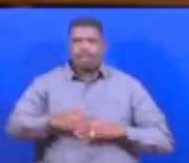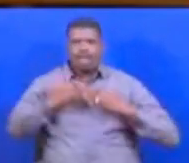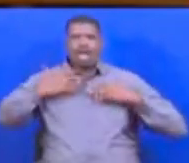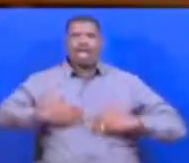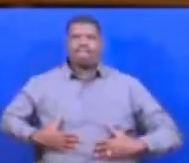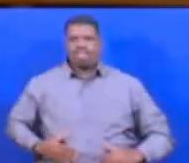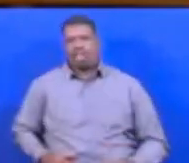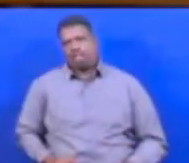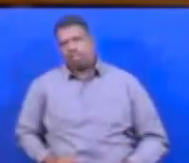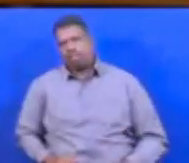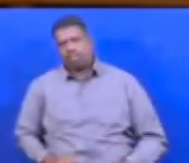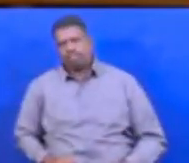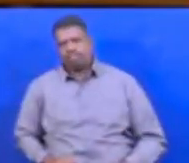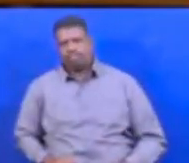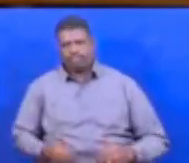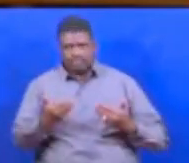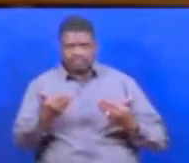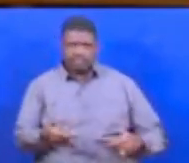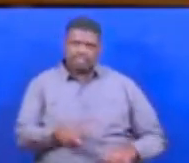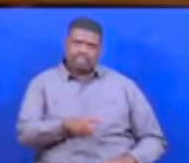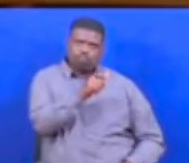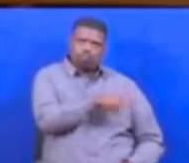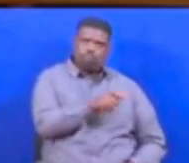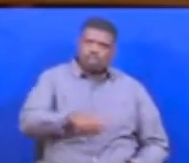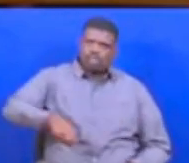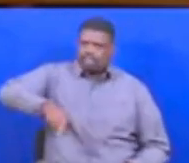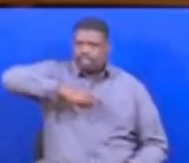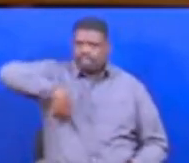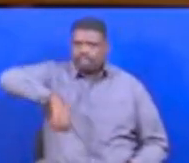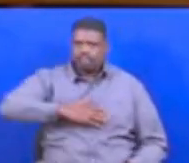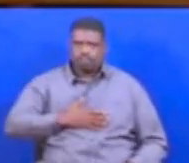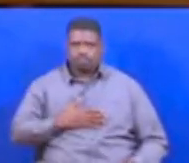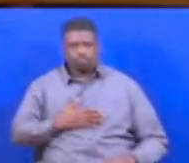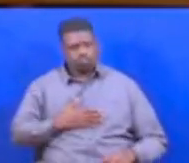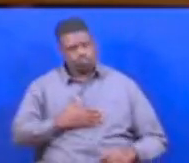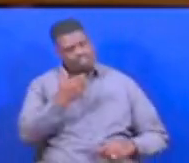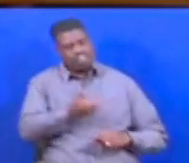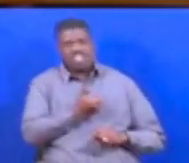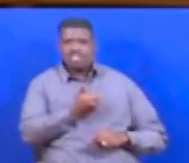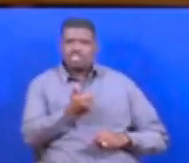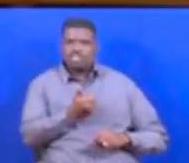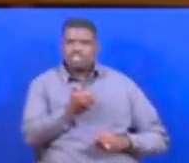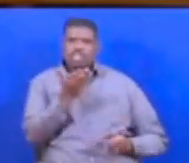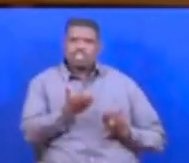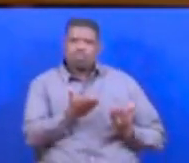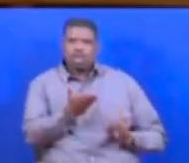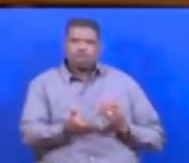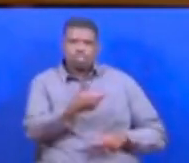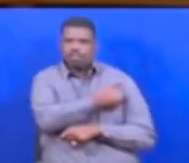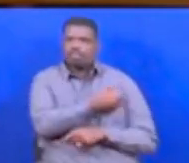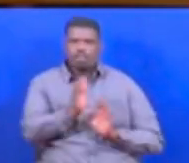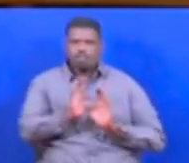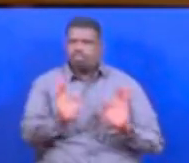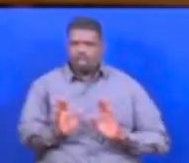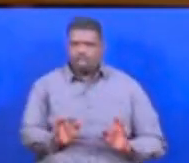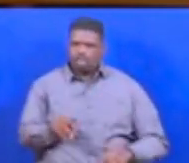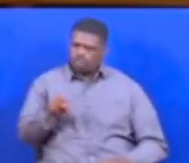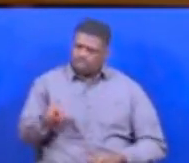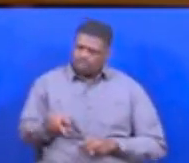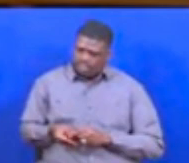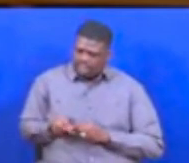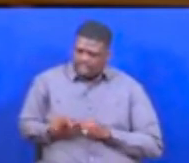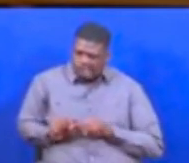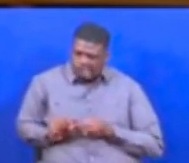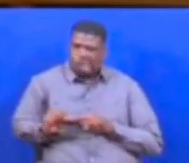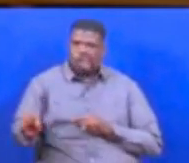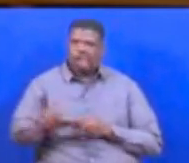Kwa hiyo, wananchi wetu wafijijini, wasiwekwe limit ya matibabu. Kwa mba hawewe, utatuwa viera hii,